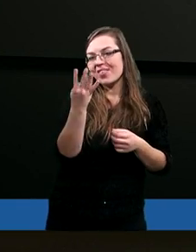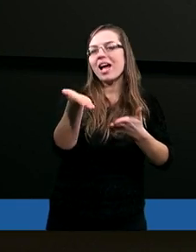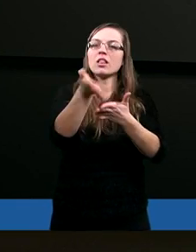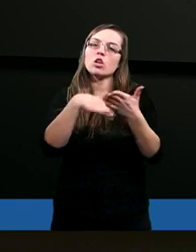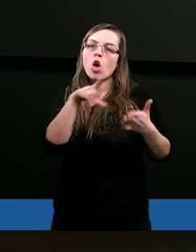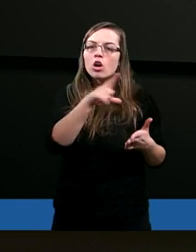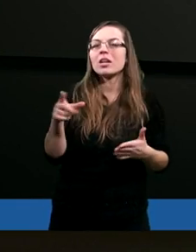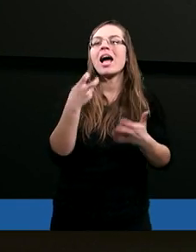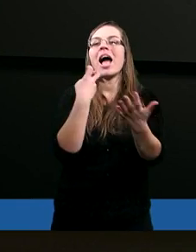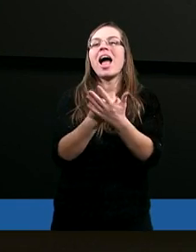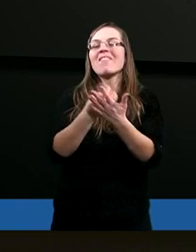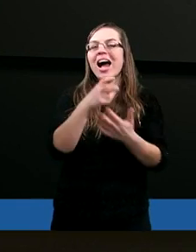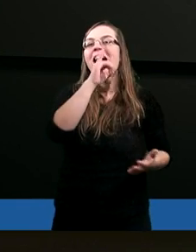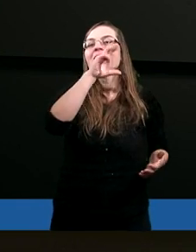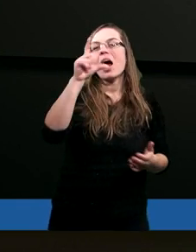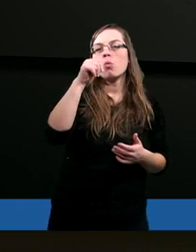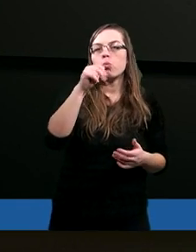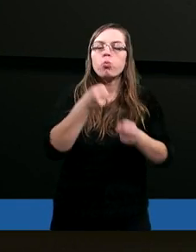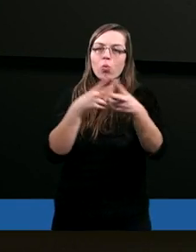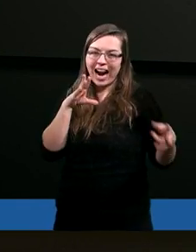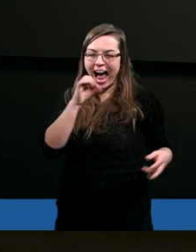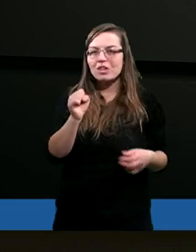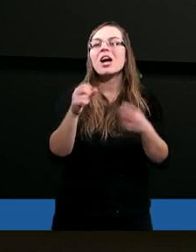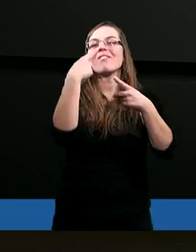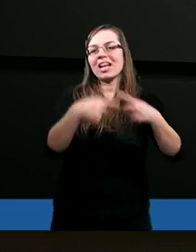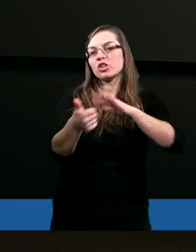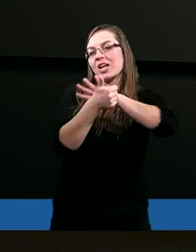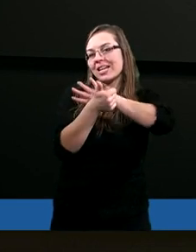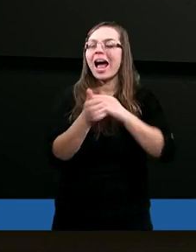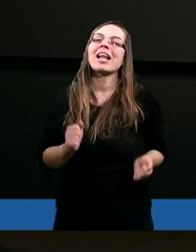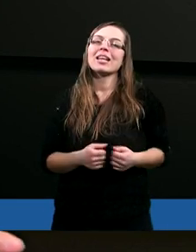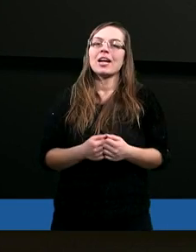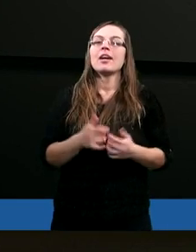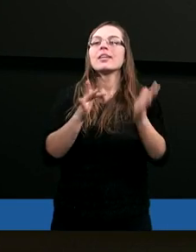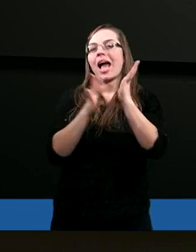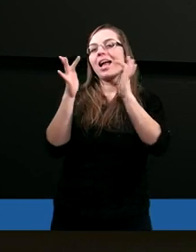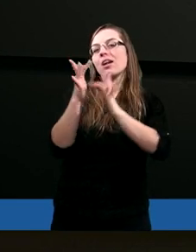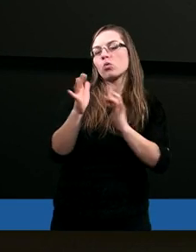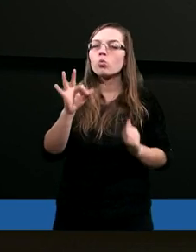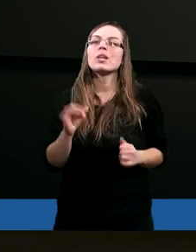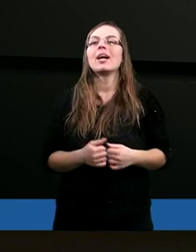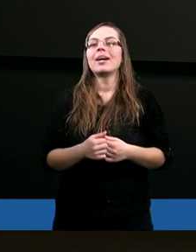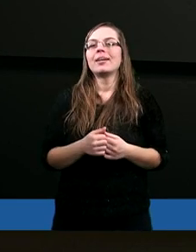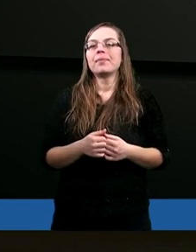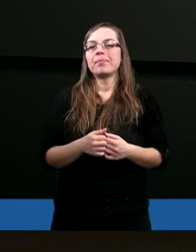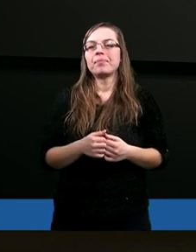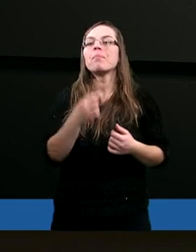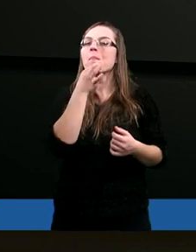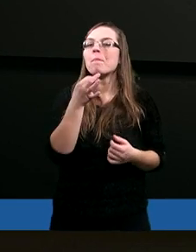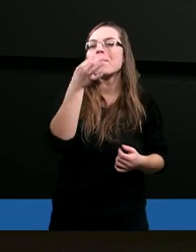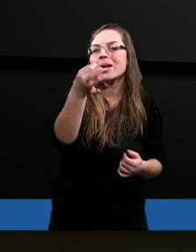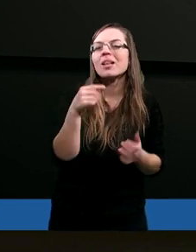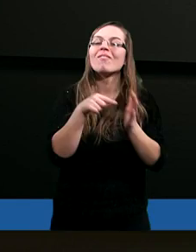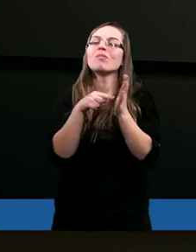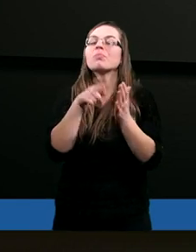rozdział Ewangelii Łukasza, wiersz szesnasty. Jezus czyta